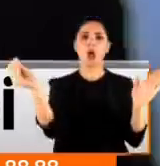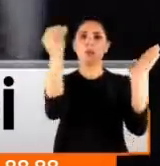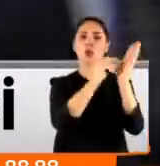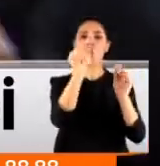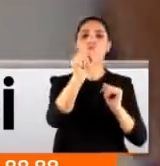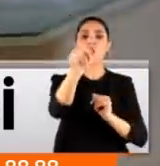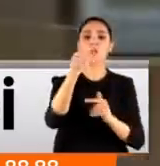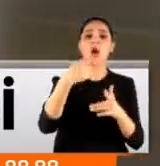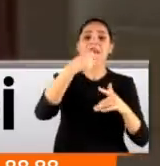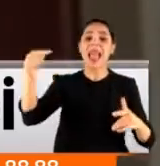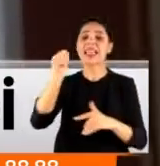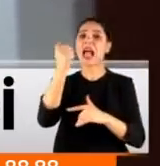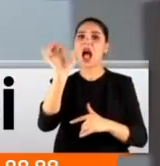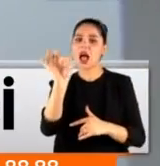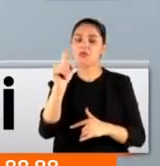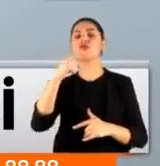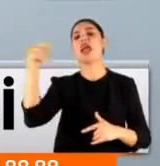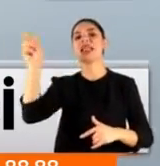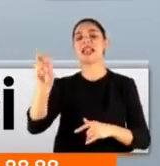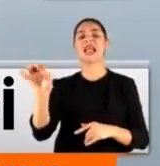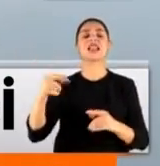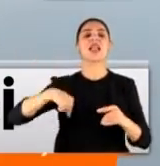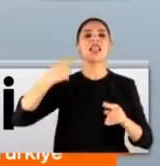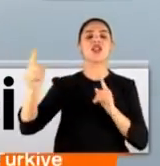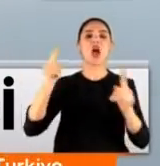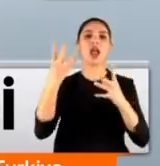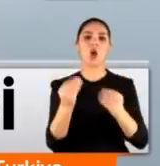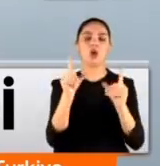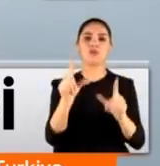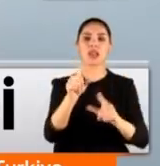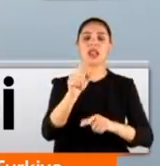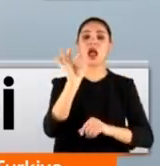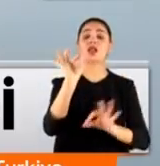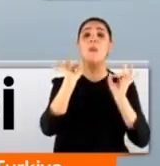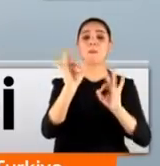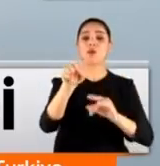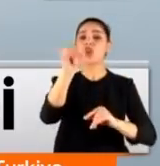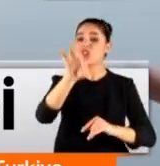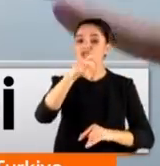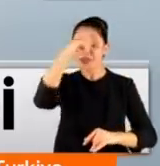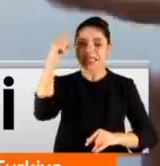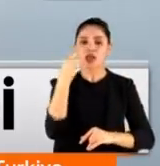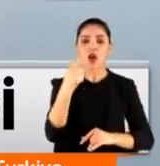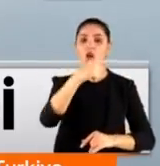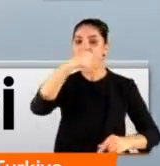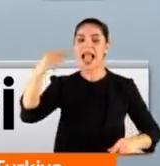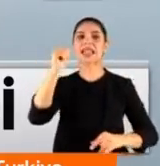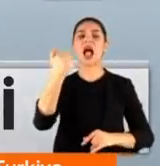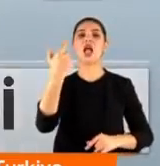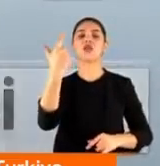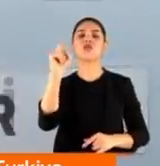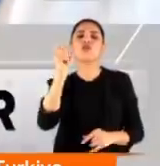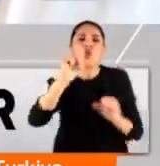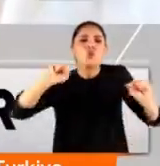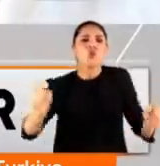mutlaka eksi 60 ile eksi 80 derece arasında bulunması gerekiyor. Şu anda soğutucudaki sıcaklıksa eksi 69